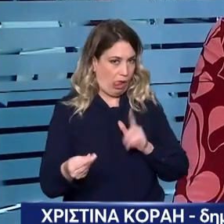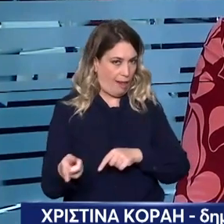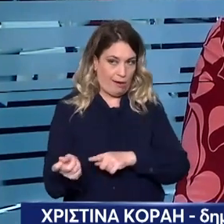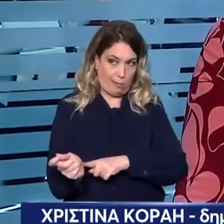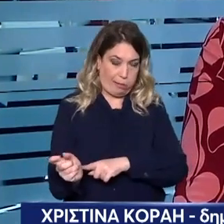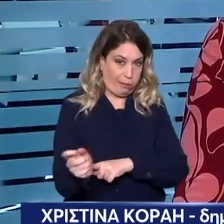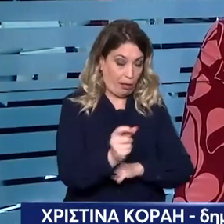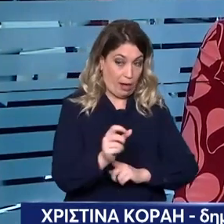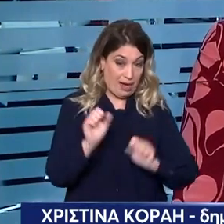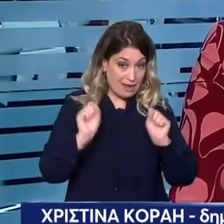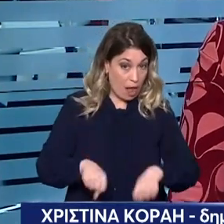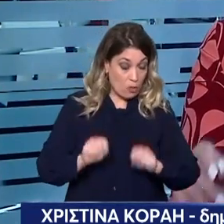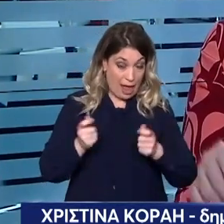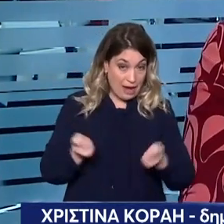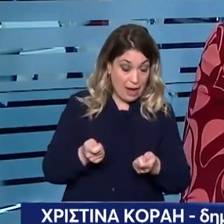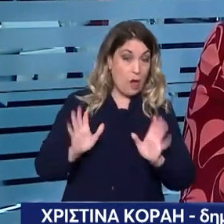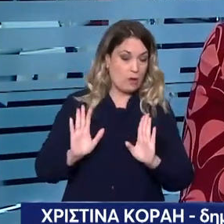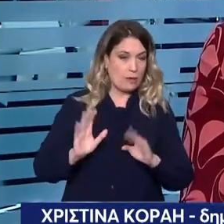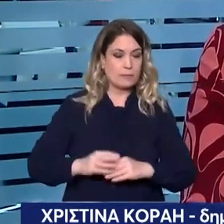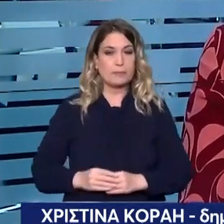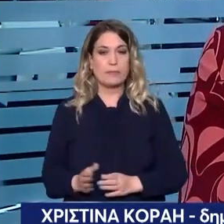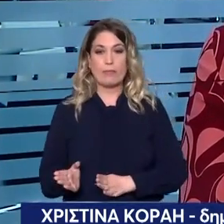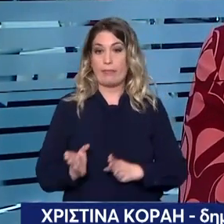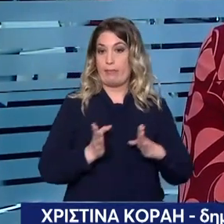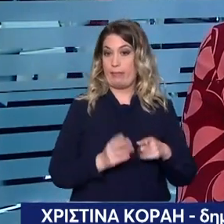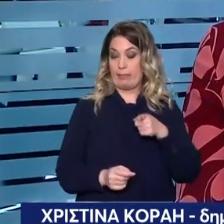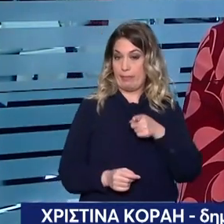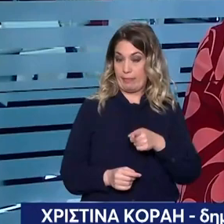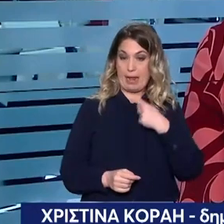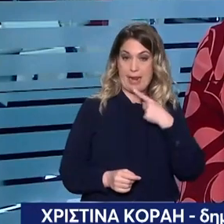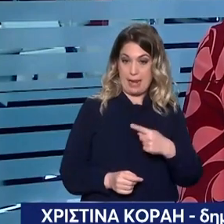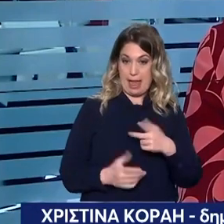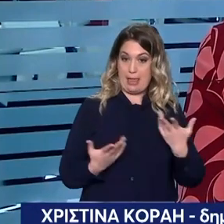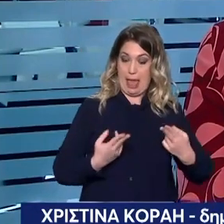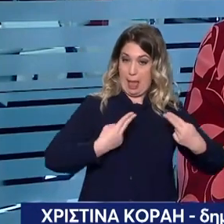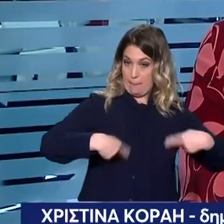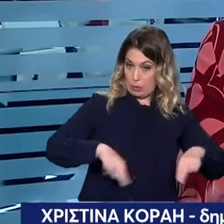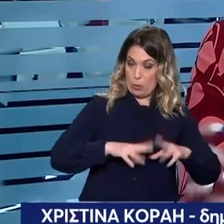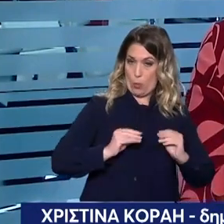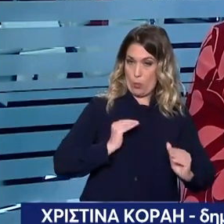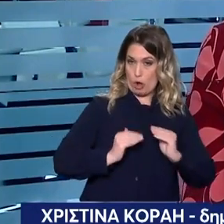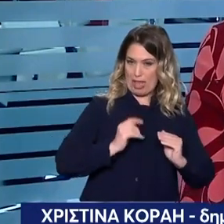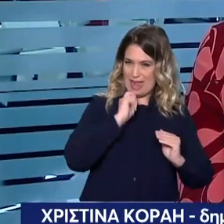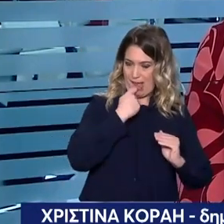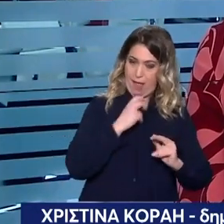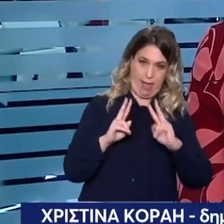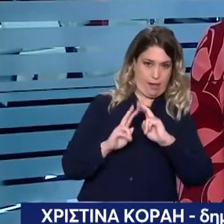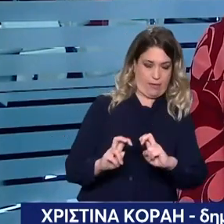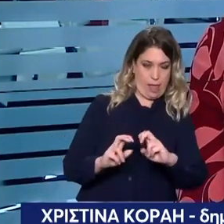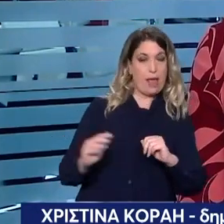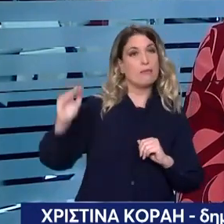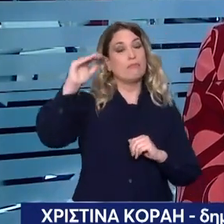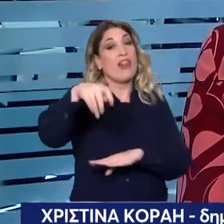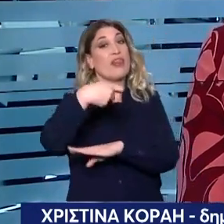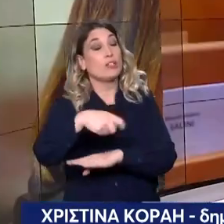Είναι η δεύτερη έρευνα, έτσι θυμίζω ότι υπάρχει και η έρευνα της Επιτροπής της Προστασίας των Προσωπικών Δεδομένων. Υπάρχει και έρευνα. Εδώ